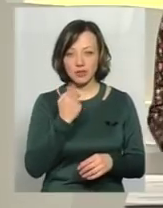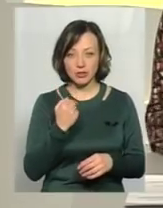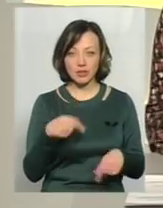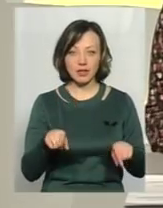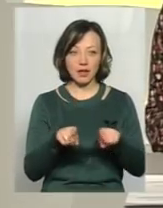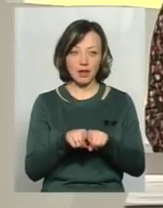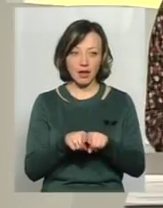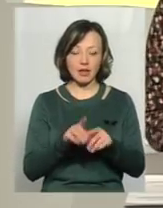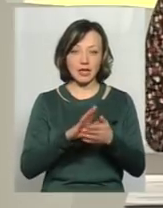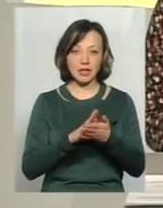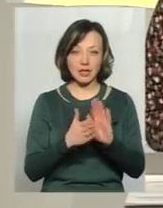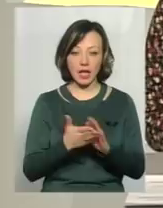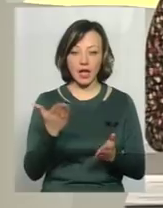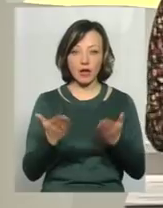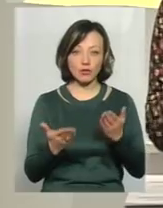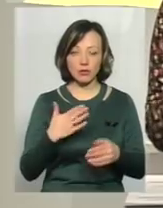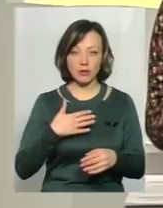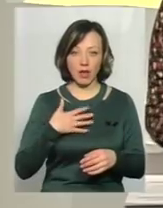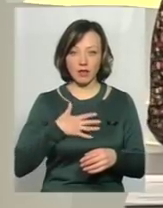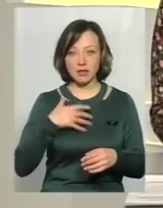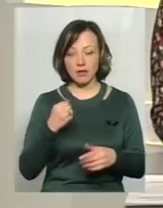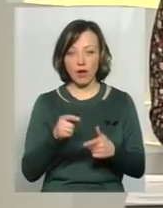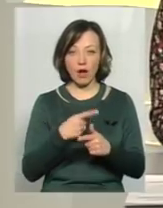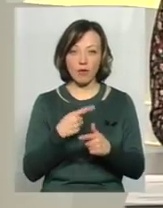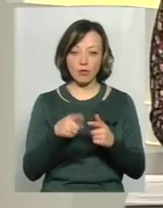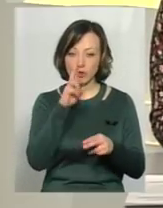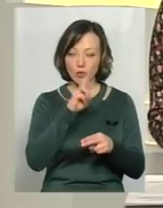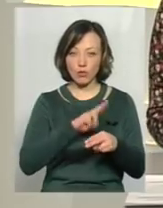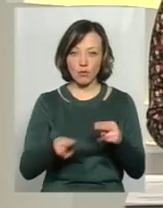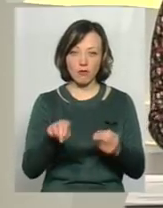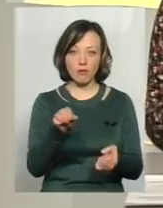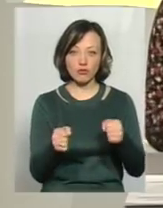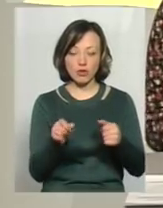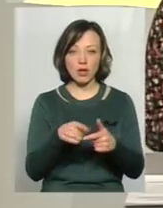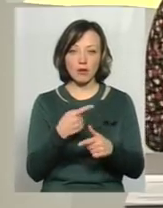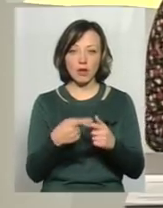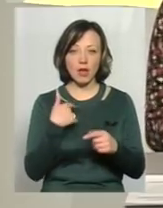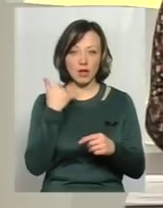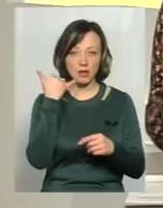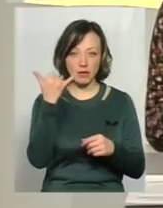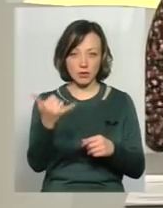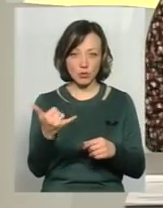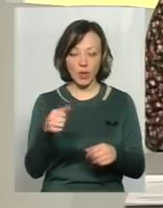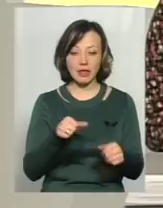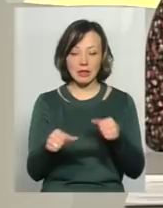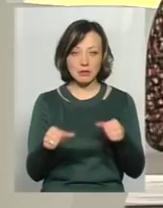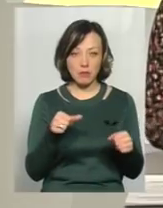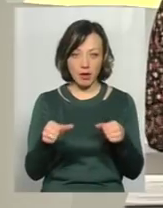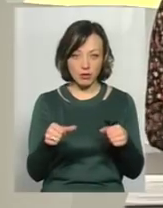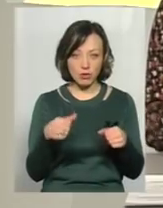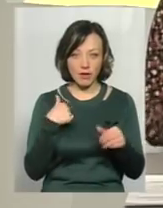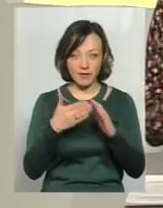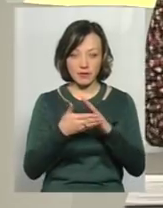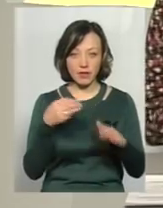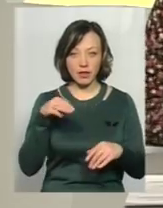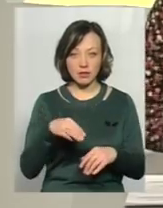тенденція, тобто, якщо мене щось не влаштовує, або я щось загубив у машині, я телефоную диспетчеру, якого я викликала